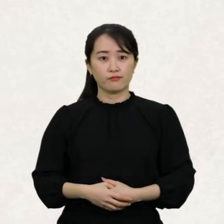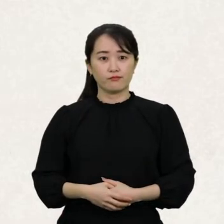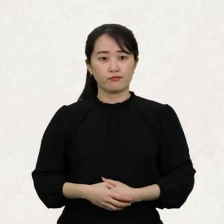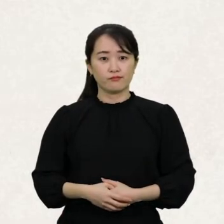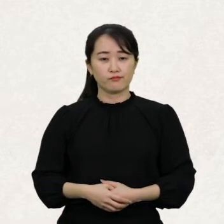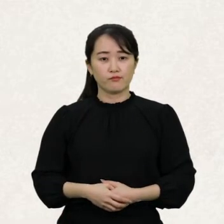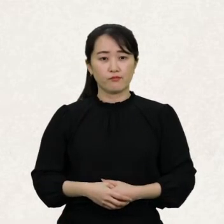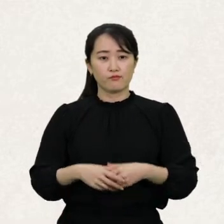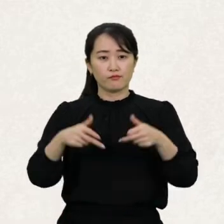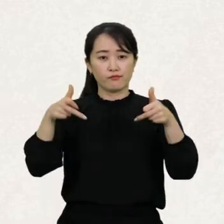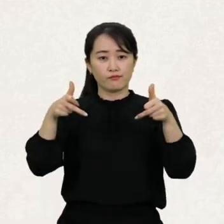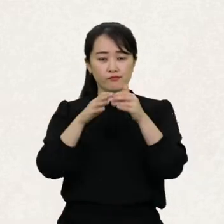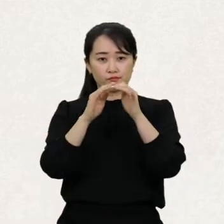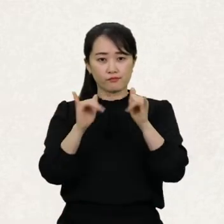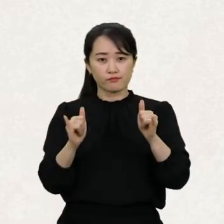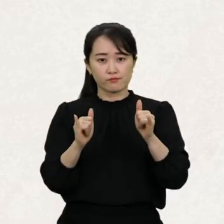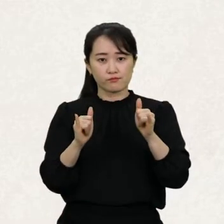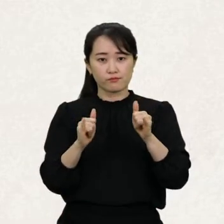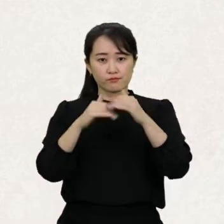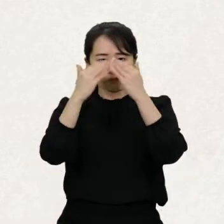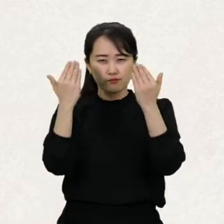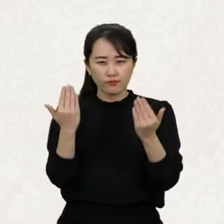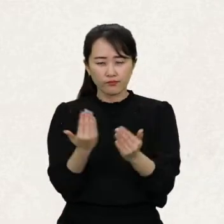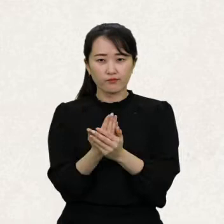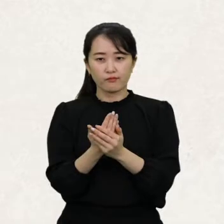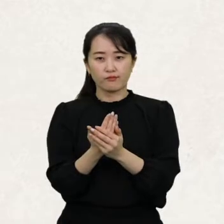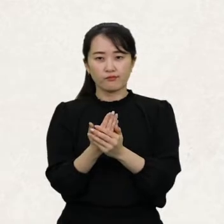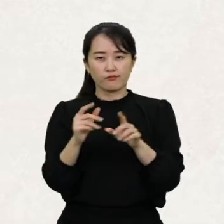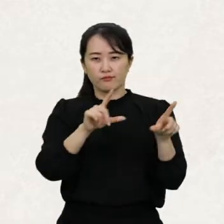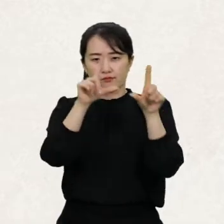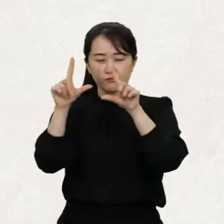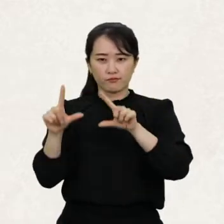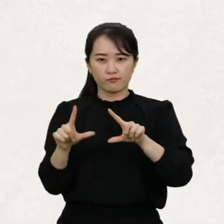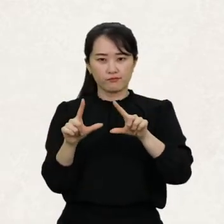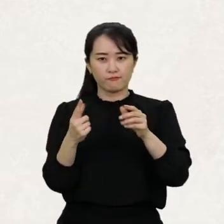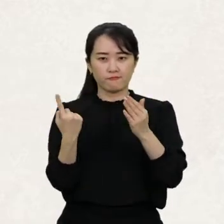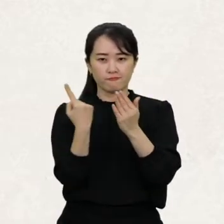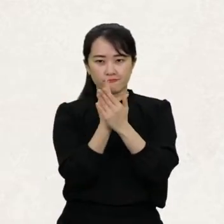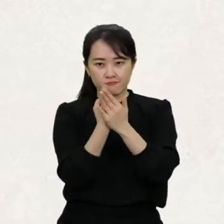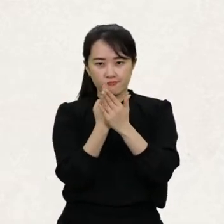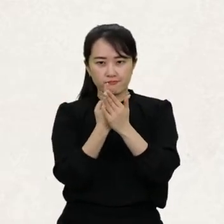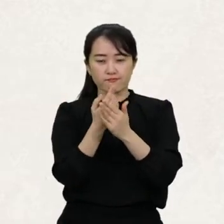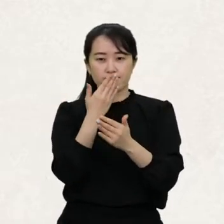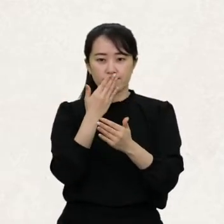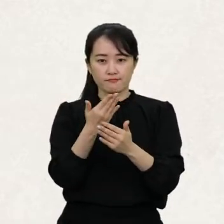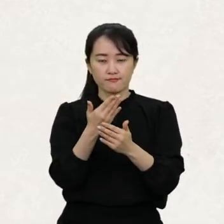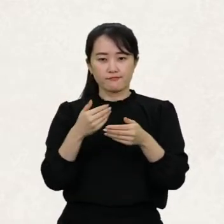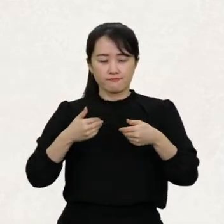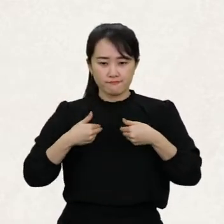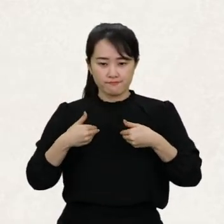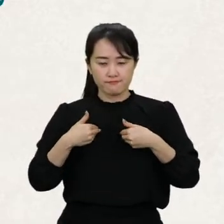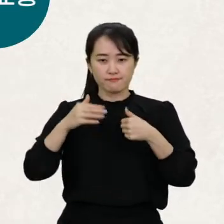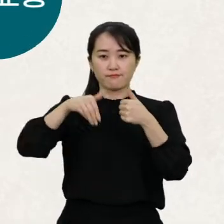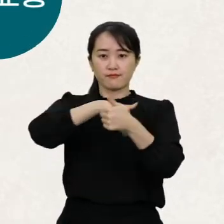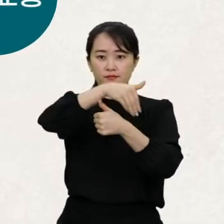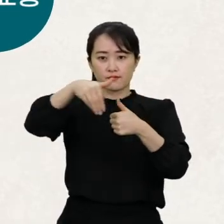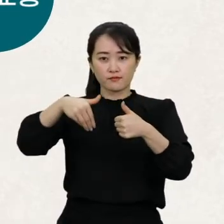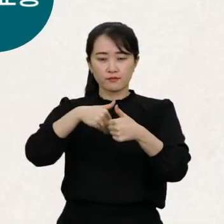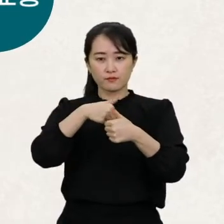당사국은 장애인이 모든 영역에 완전히 참여할 수 있도록 필요한 물리적 환경,